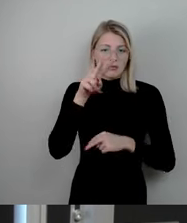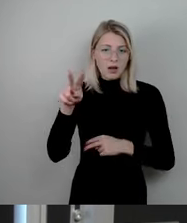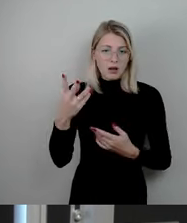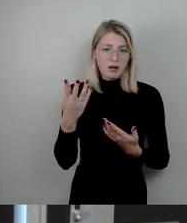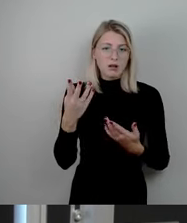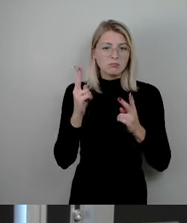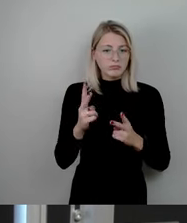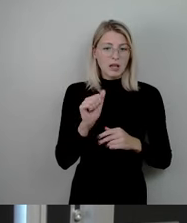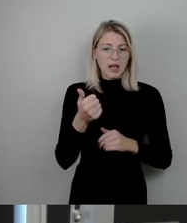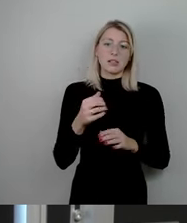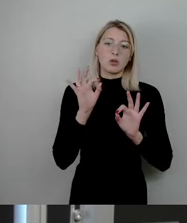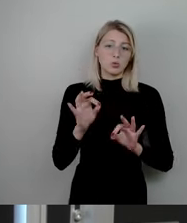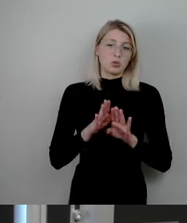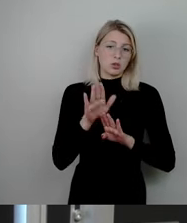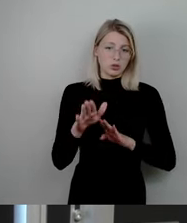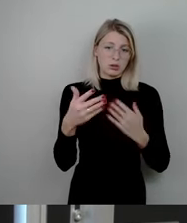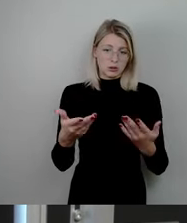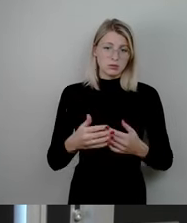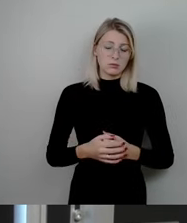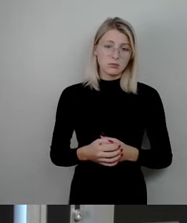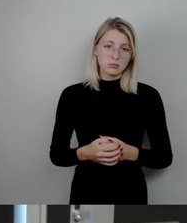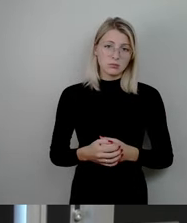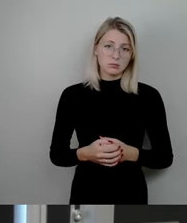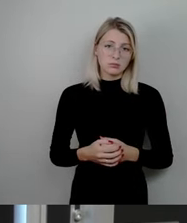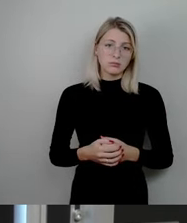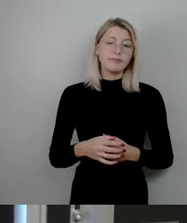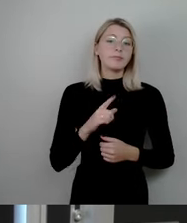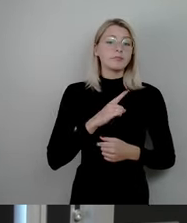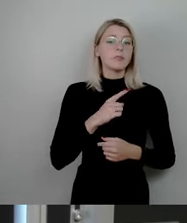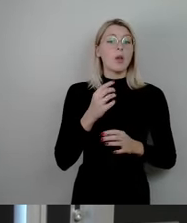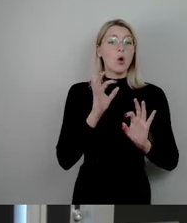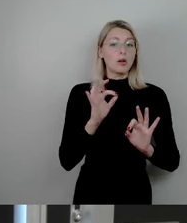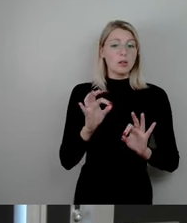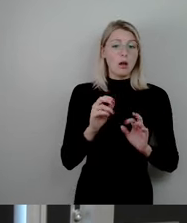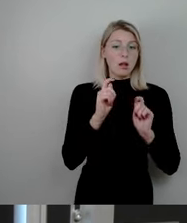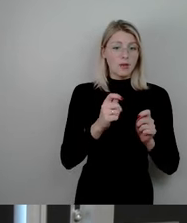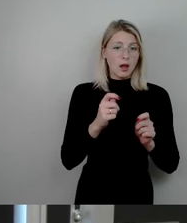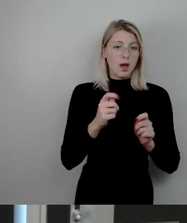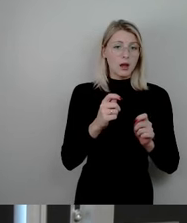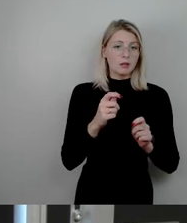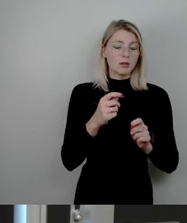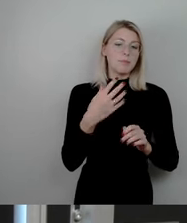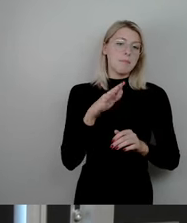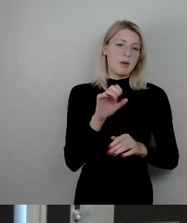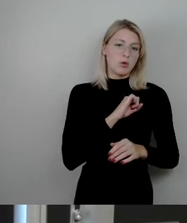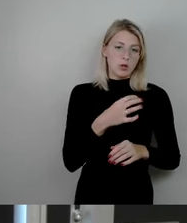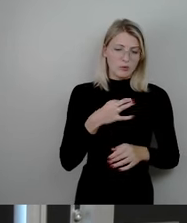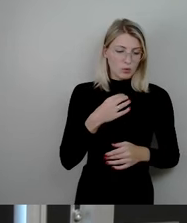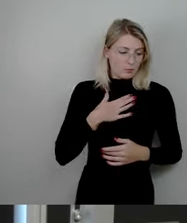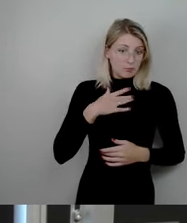guter Schritt. Ich muss ganz ehrlich sagen, mich hat der Originalantrag mehr überzeugt, als das, was jetzt in der weiteren Debatte rausgekommen ist.